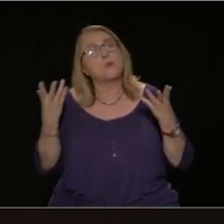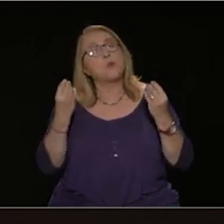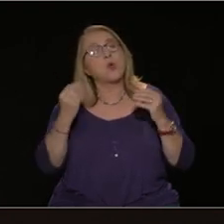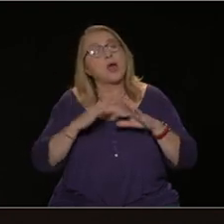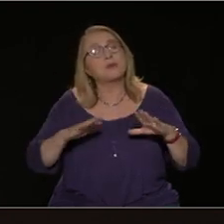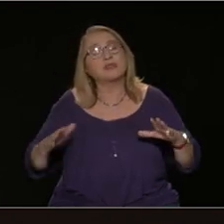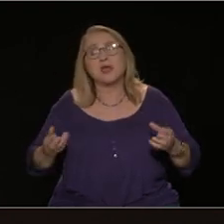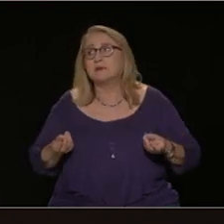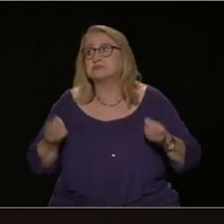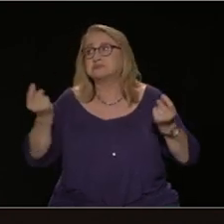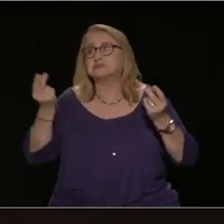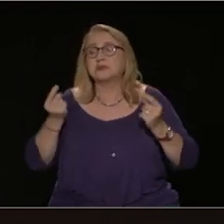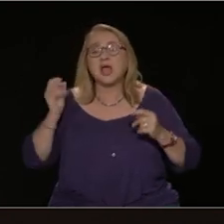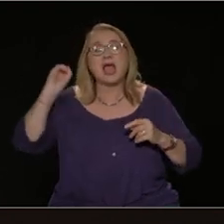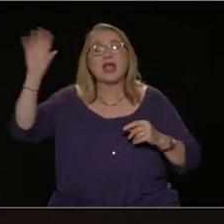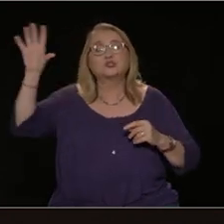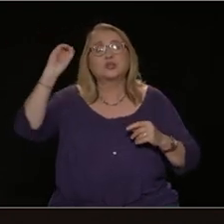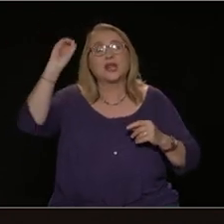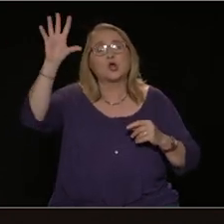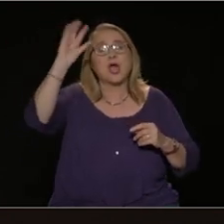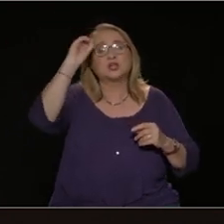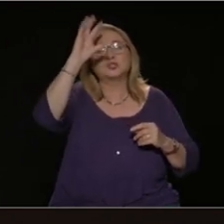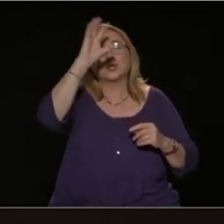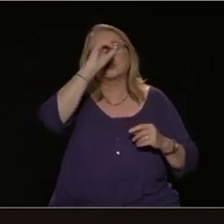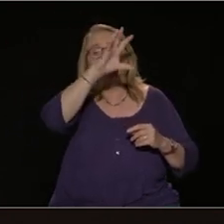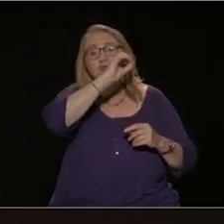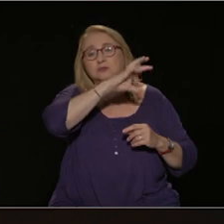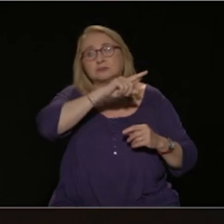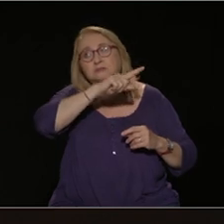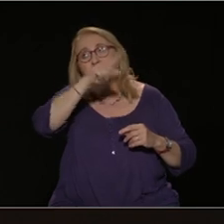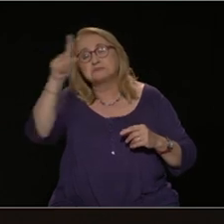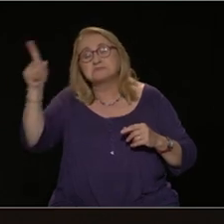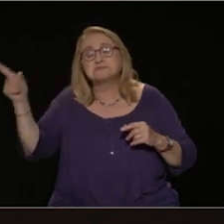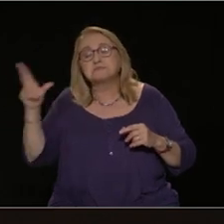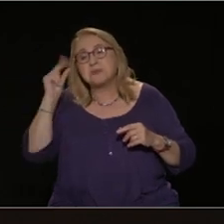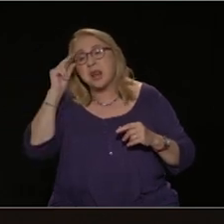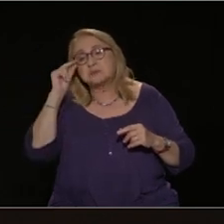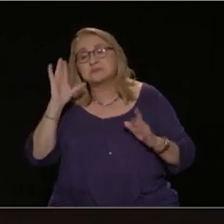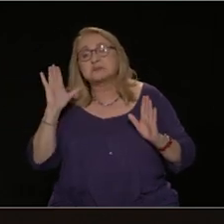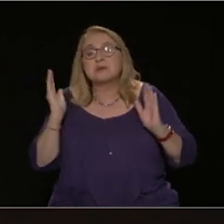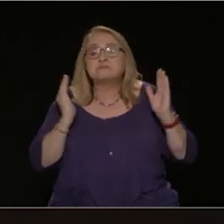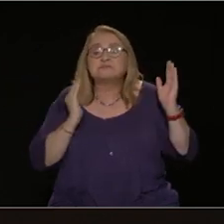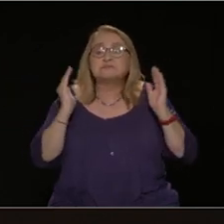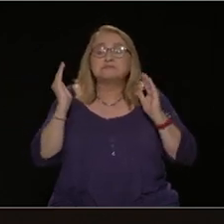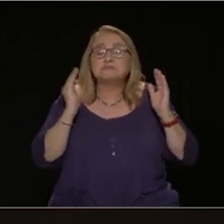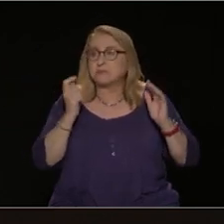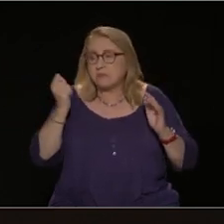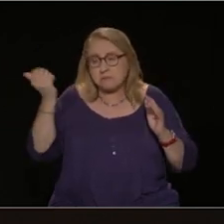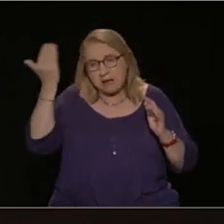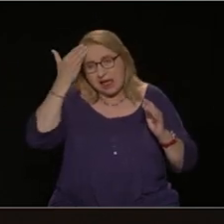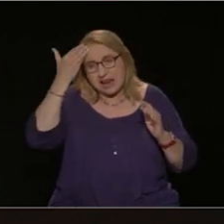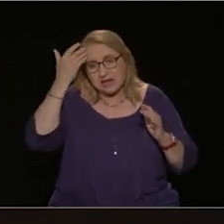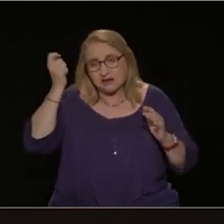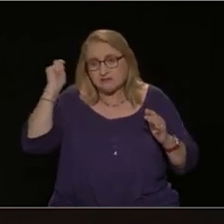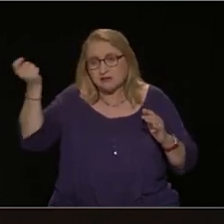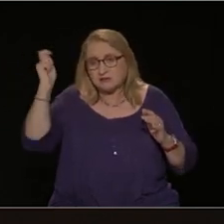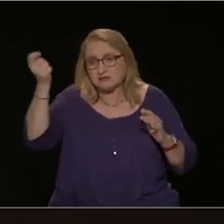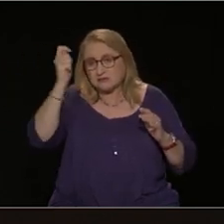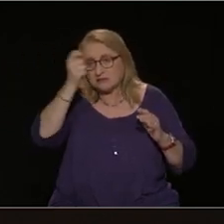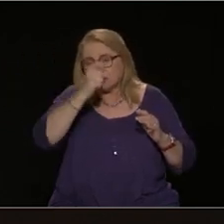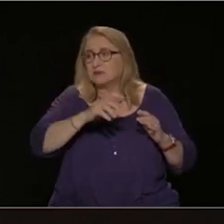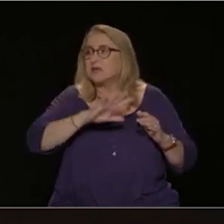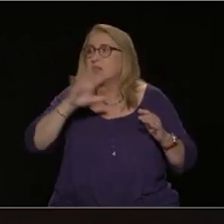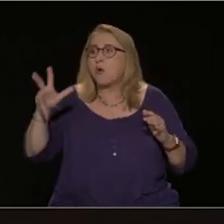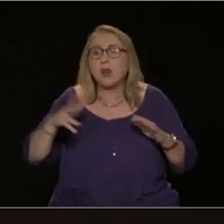φεύγουν στο εξωτερικό σε αμφιβόλου αξίας και κύρους πανεπιστημία με πολλά χρήματα και τα καλά μυαλά είναι